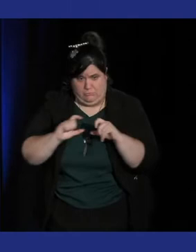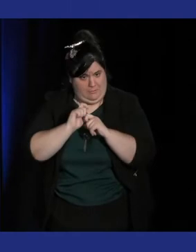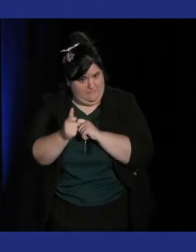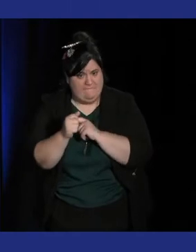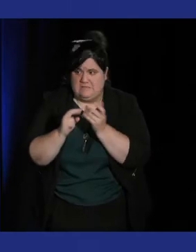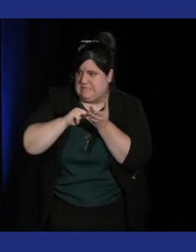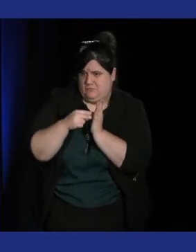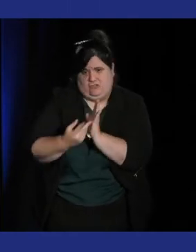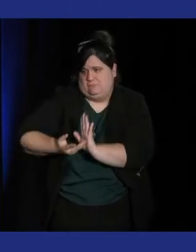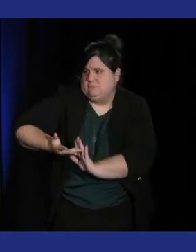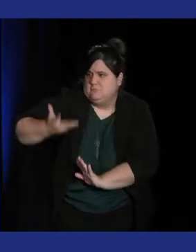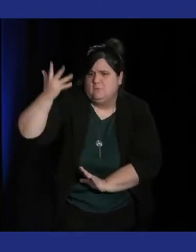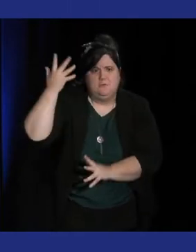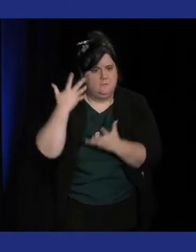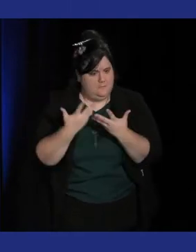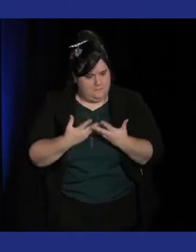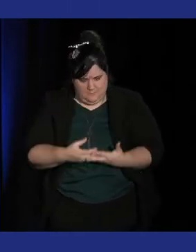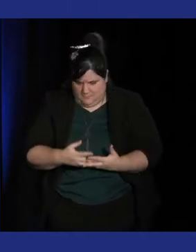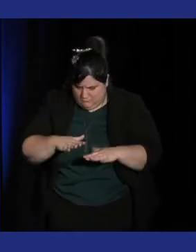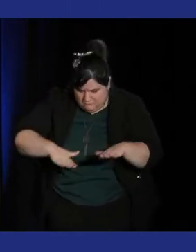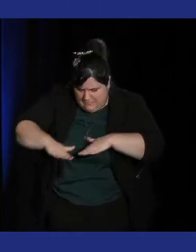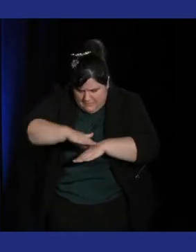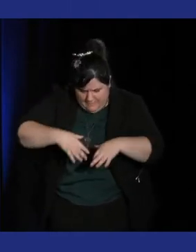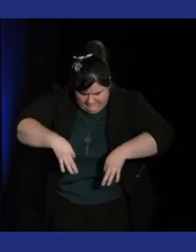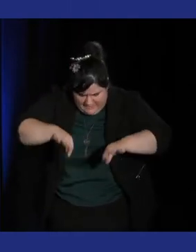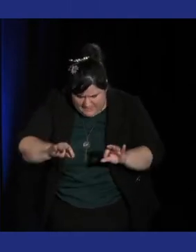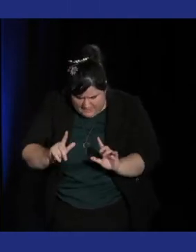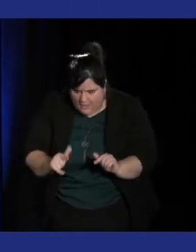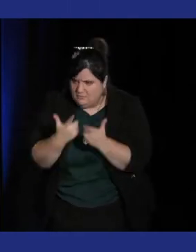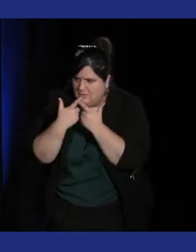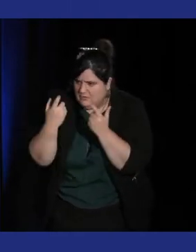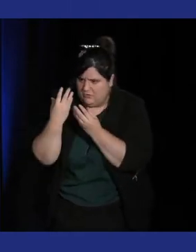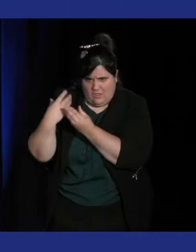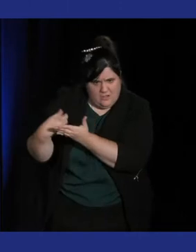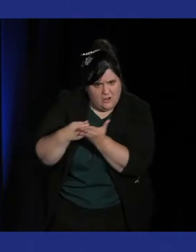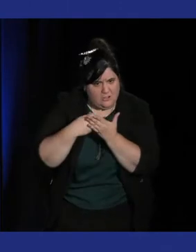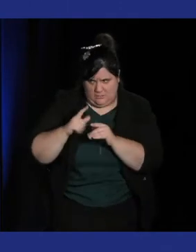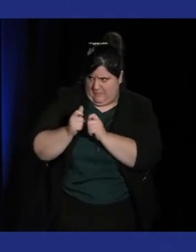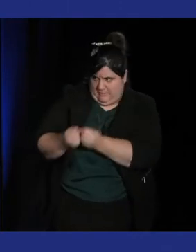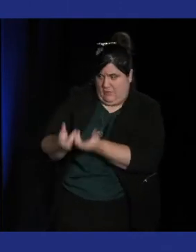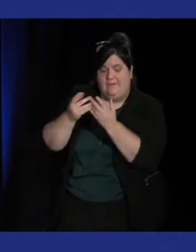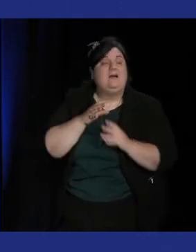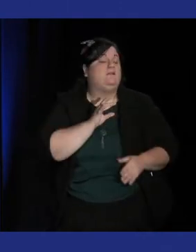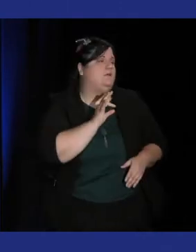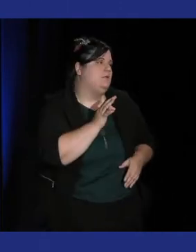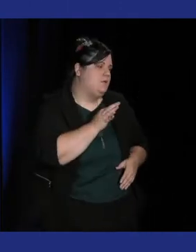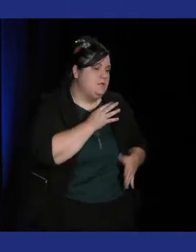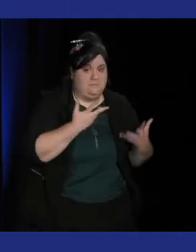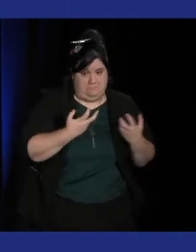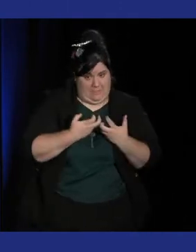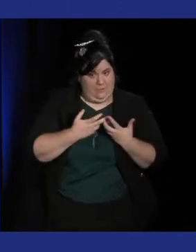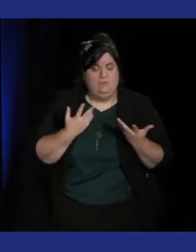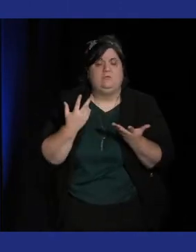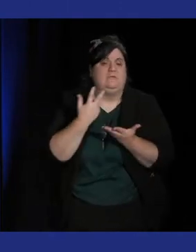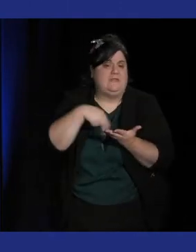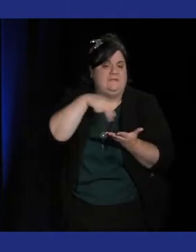plus facilement implanté en fait grâce à ça ? Alors chez nous c'est effectivement aussi un point culturel parce que si on reprend les jeux de type Denzen's Révolution